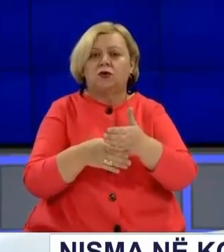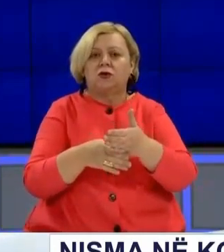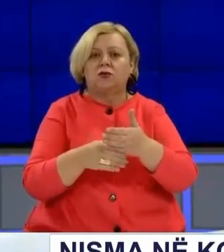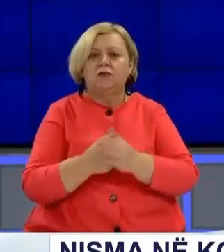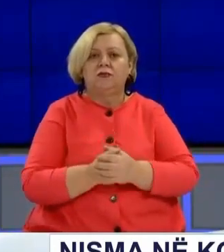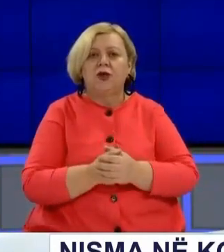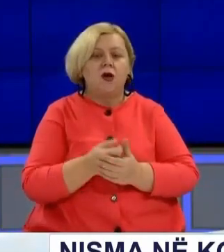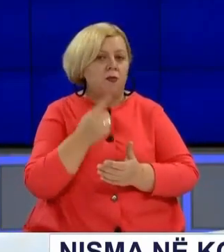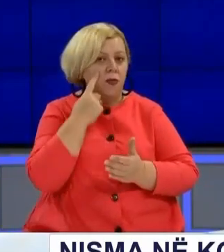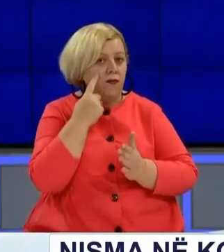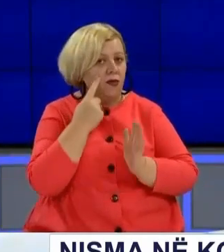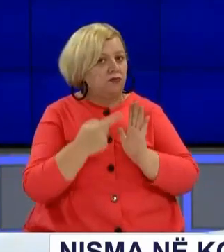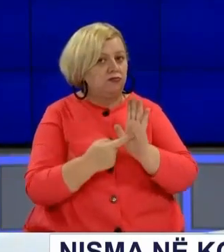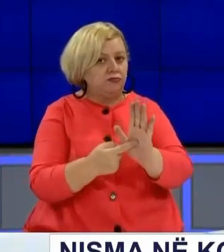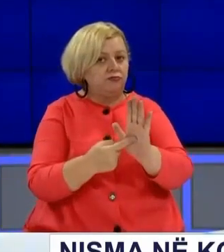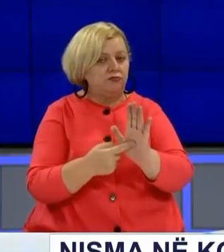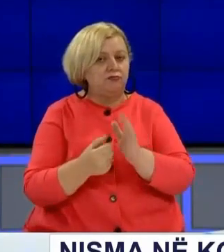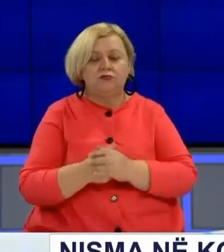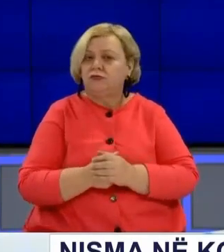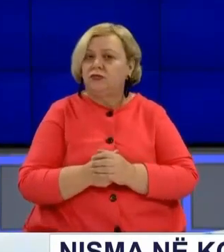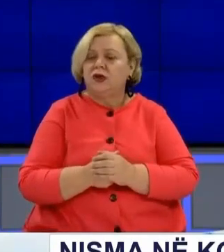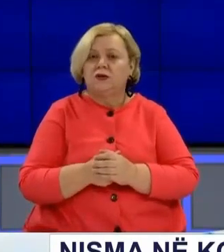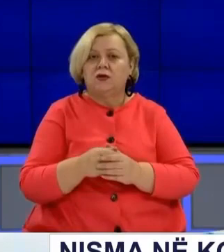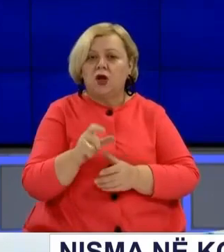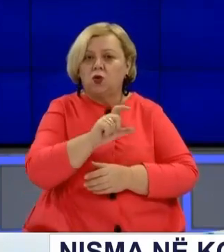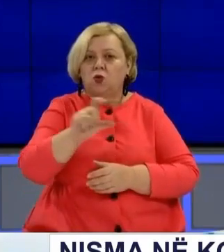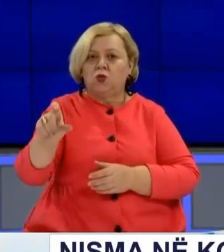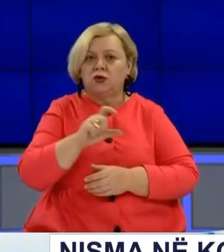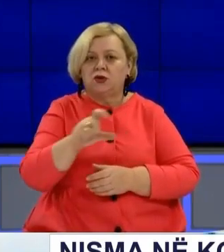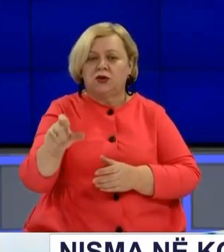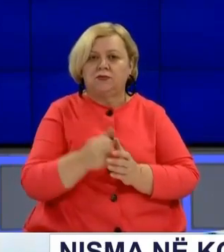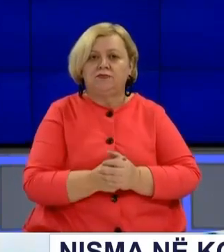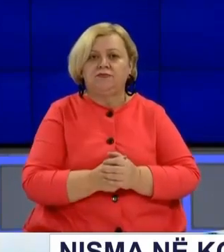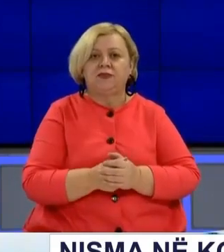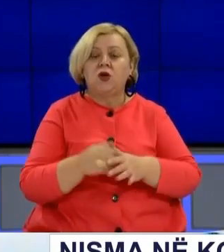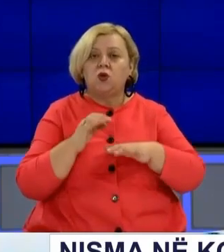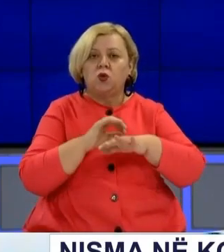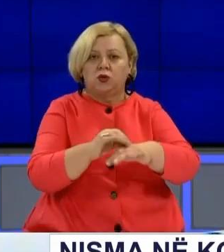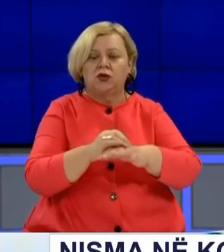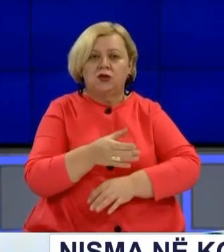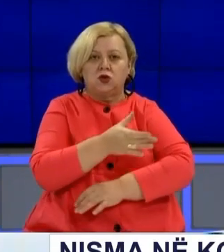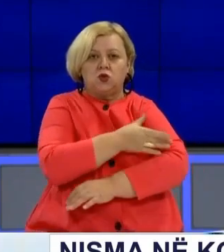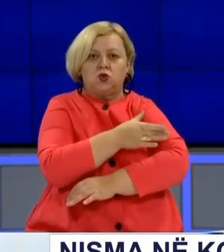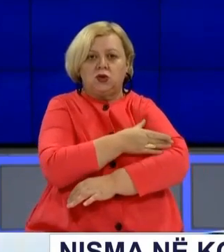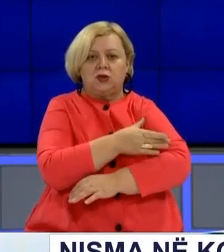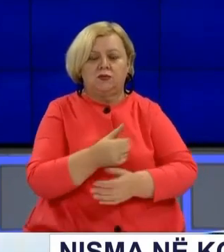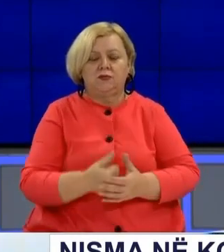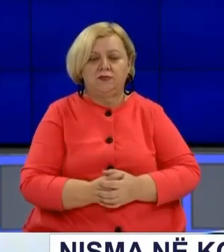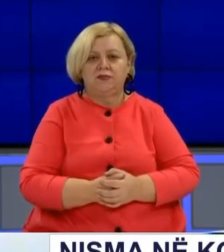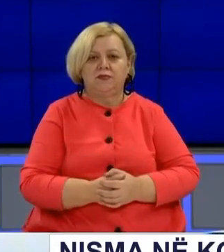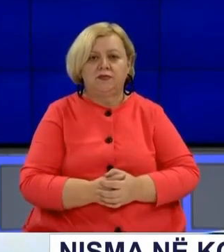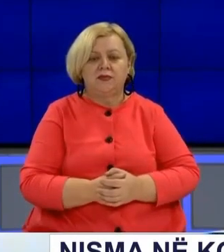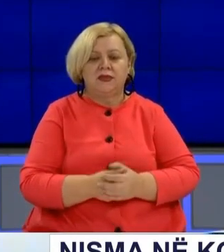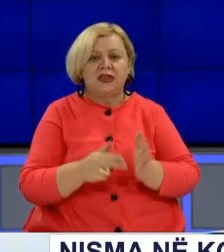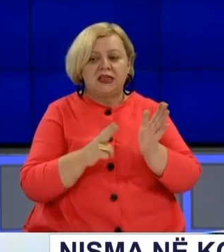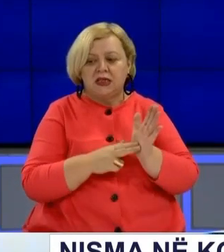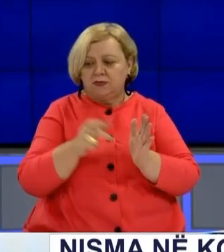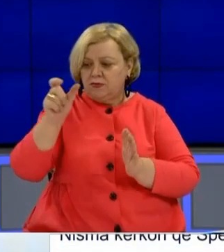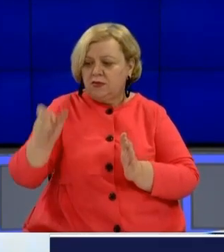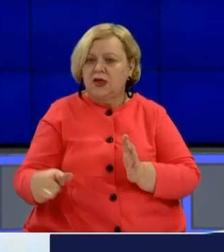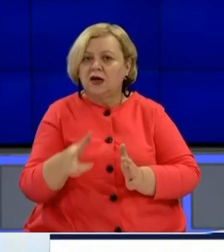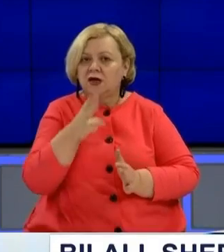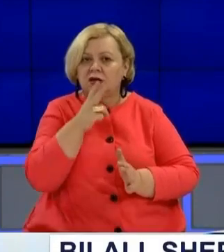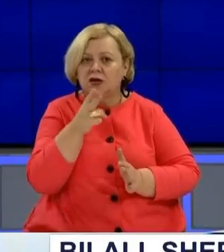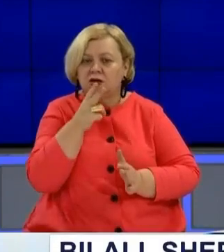quajturat prova në bi bazën e të cilave ungritën aktakuzat ndajudheqësve të uqëkës. Në isma së Serbemokratikë kërkon